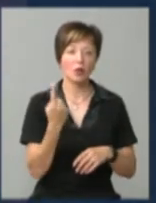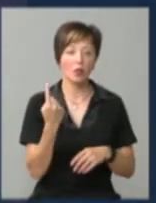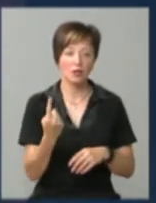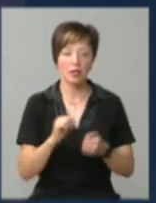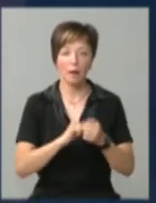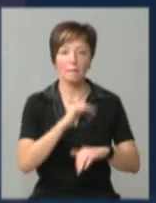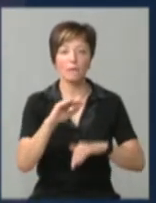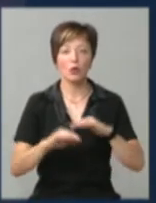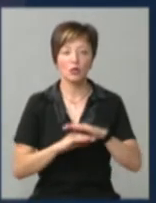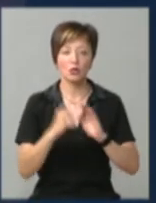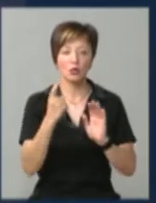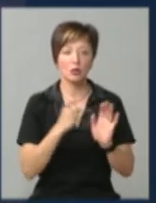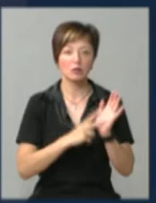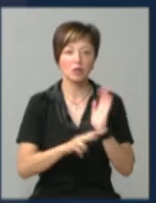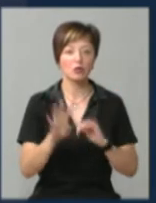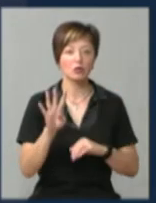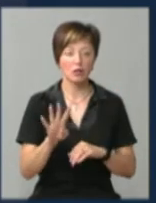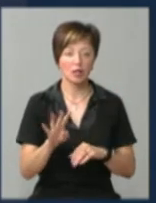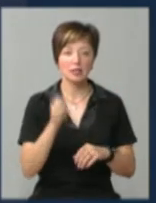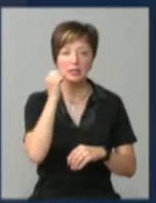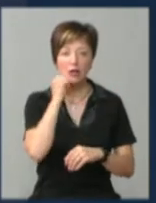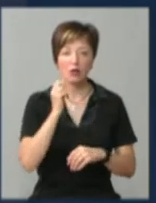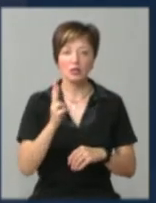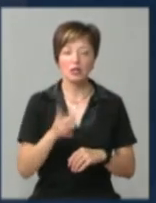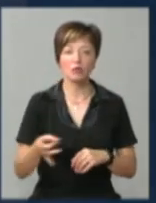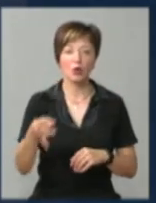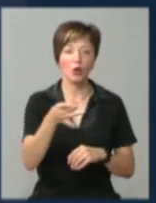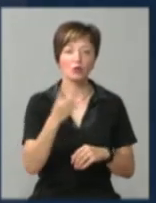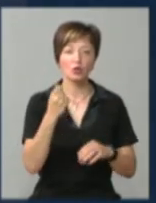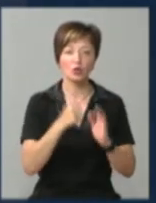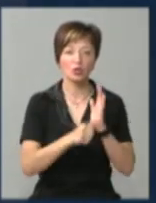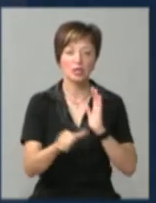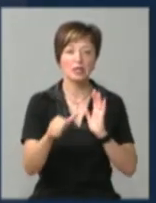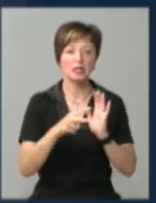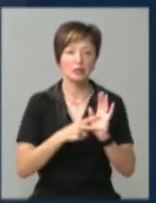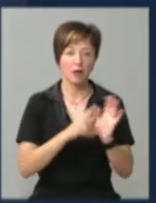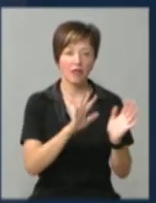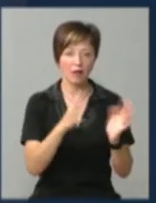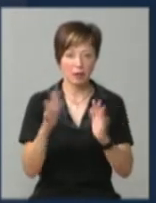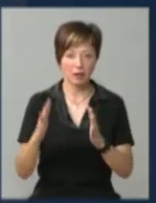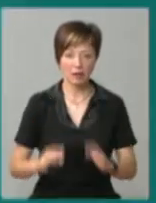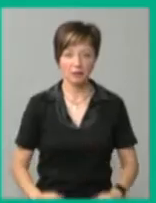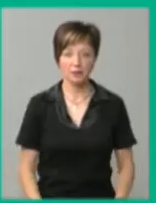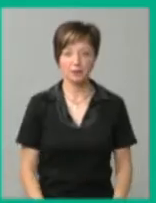у Кам'янці-Подільському – 174, у Старокостянтинівському районі – 167 випадків.